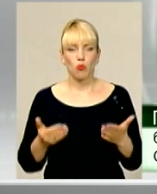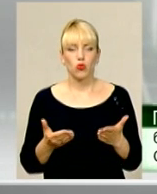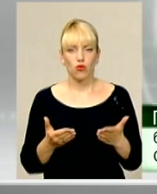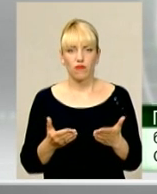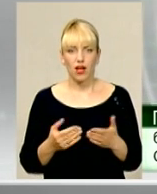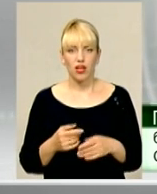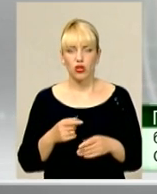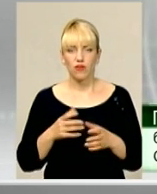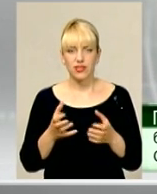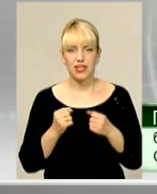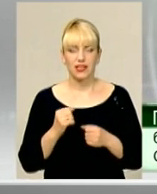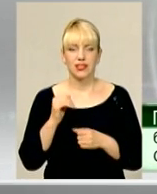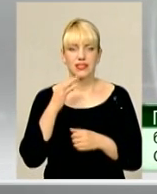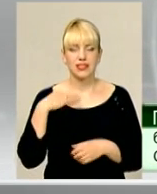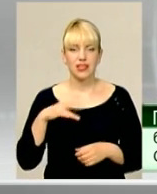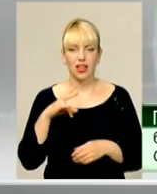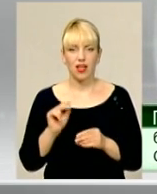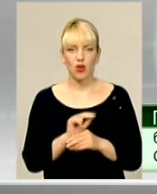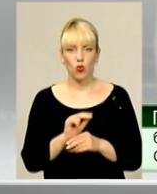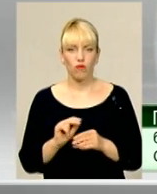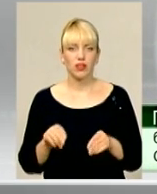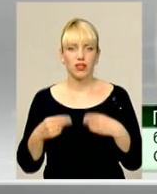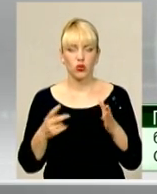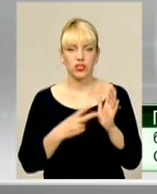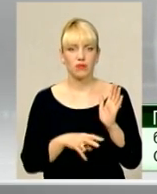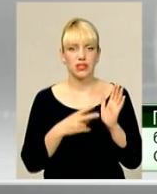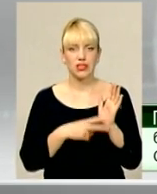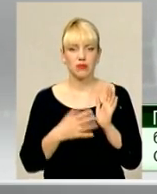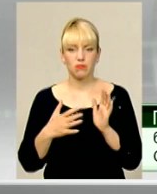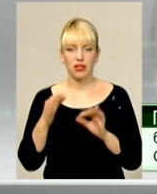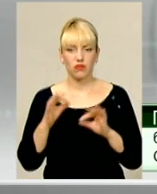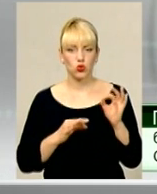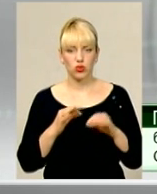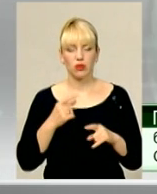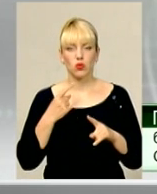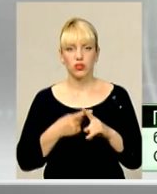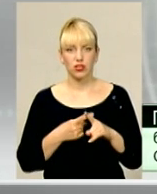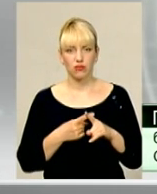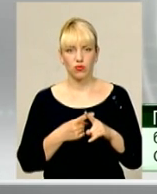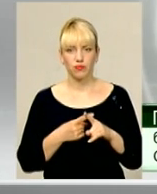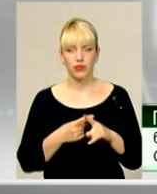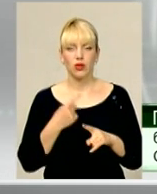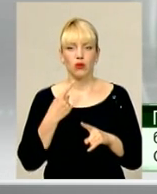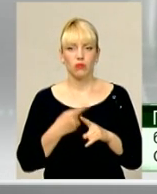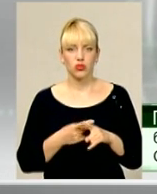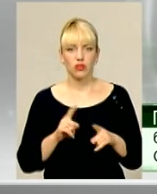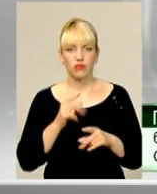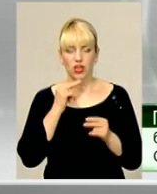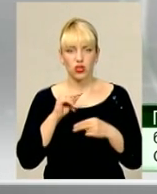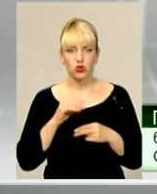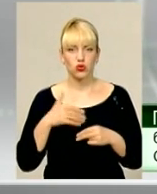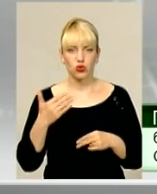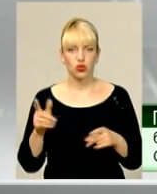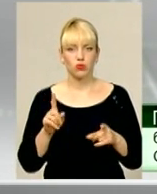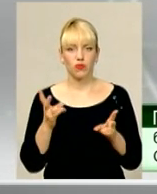сина взяти на лікування. Дають 70-75% позитиву, що в кращу сторону